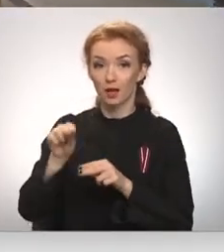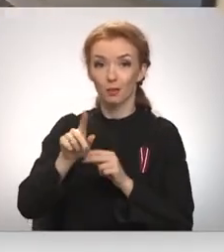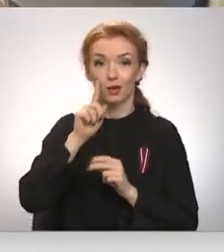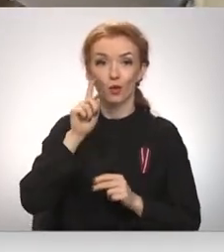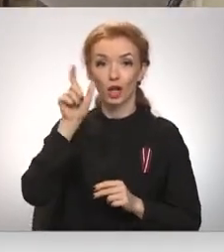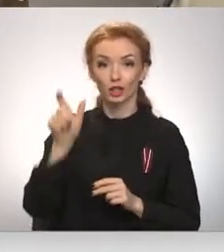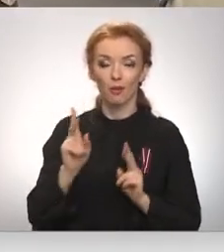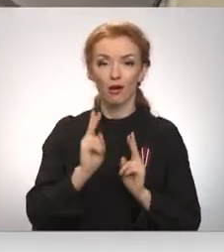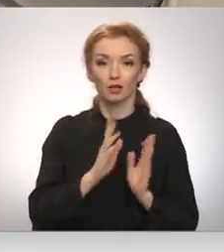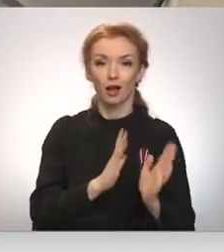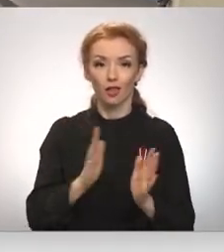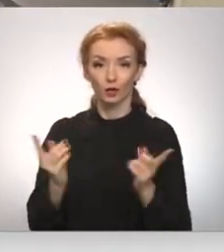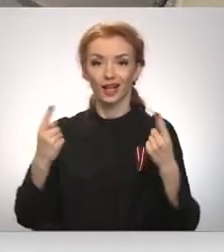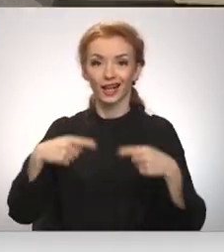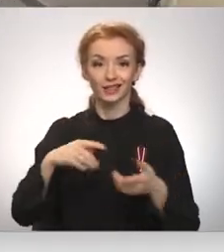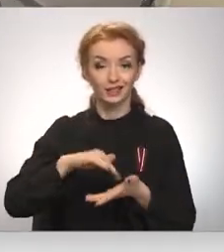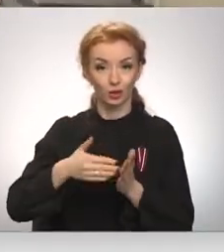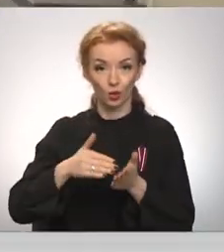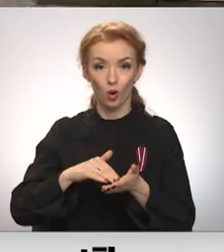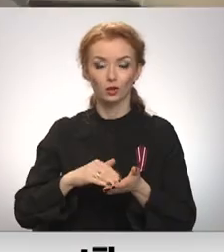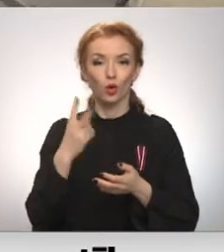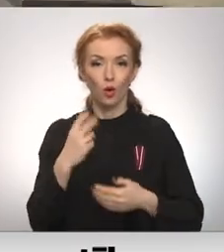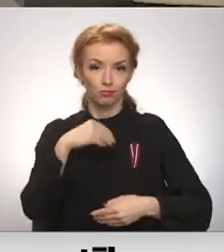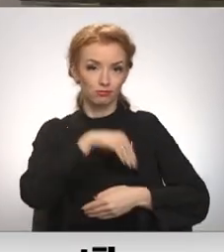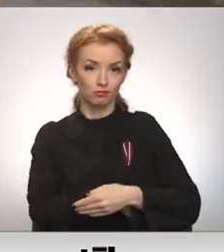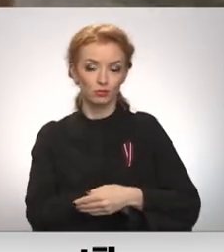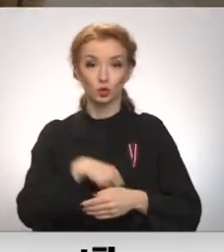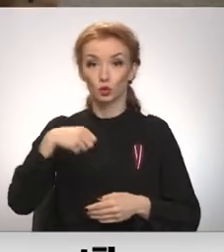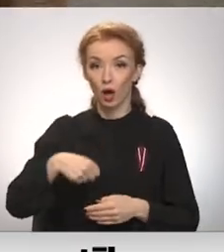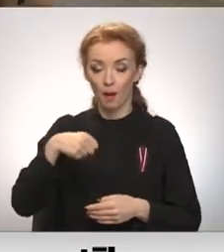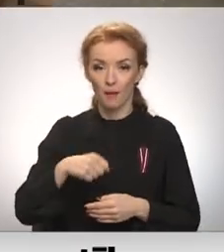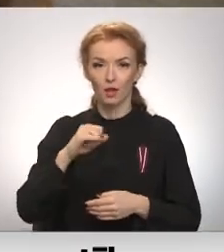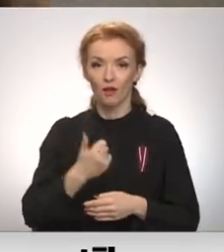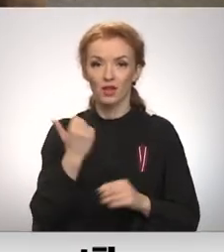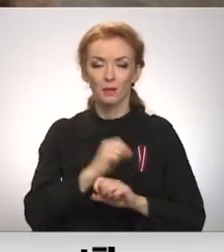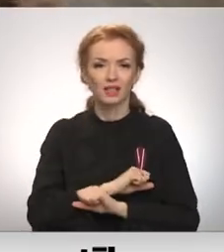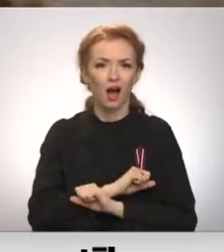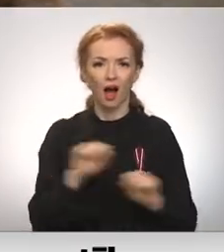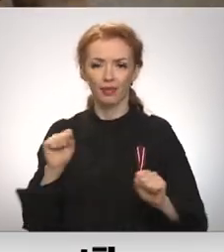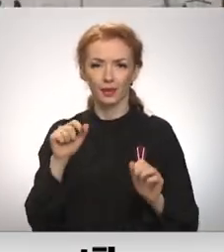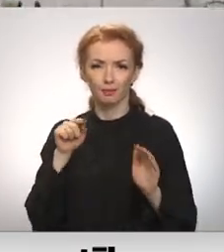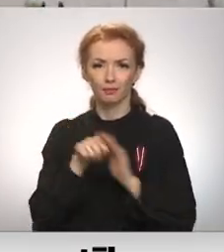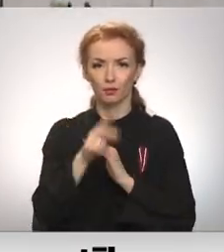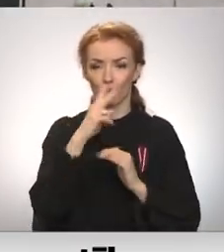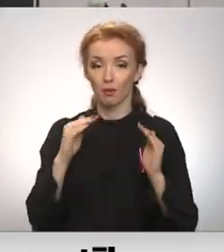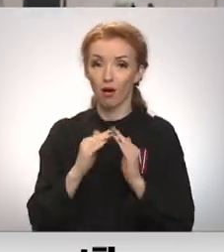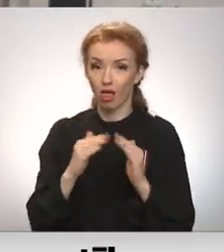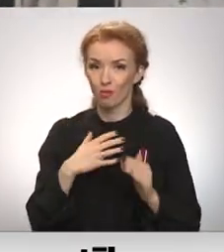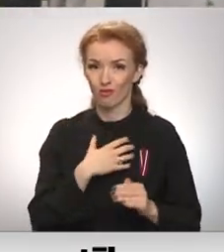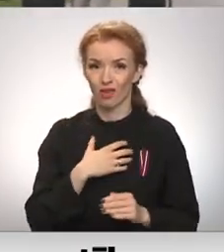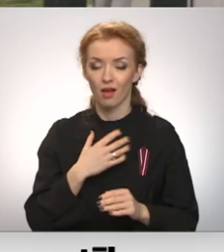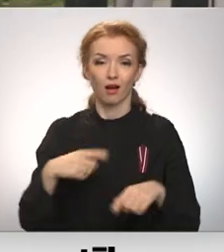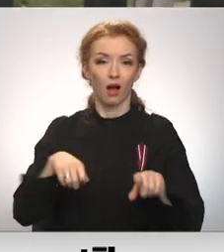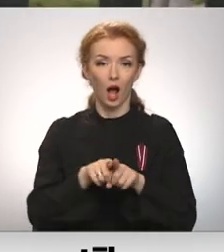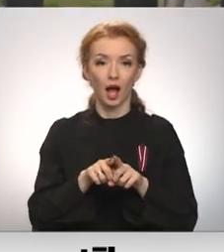krīzes situācijai, ko jāliek Somā. Ja gadījumā viņam jāpamēt steidzami mājas vairākām dienām. Tāpat arī